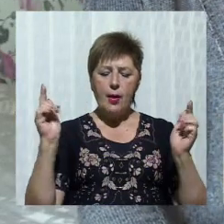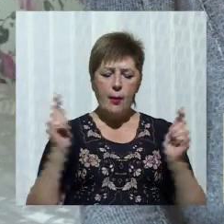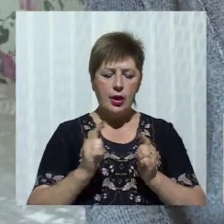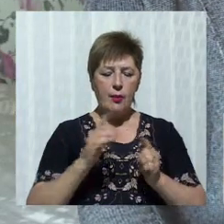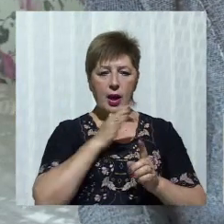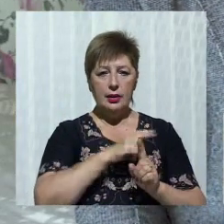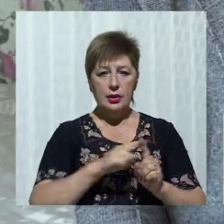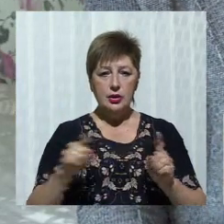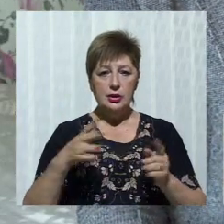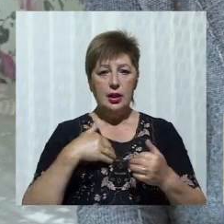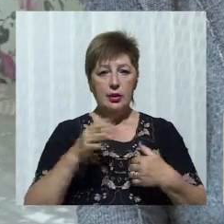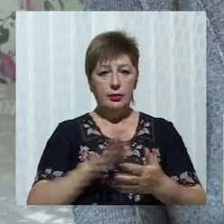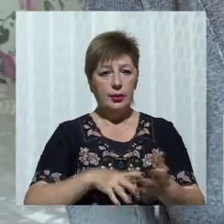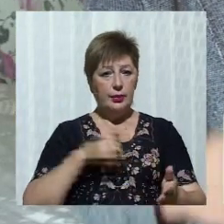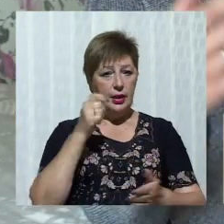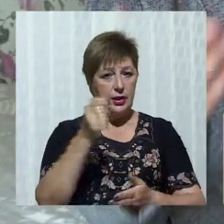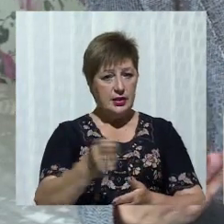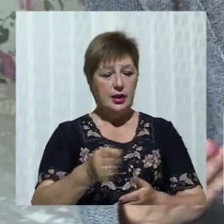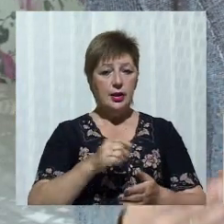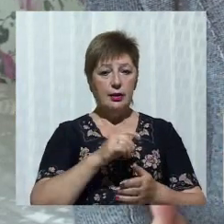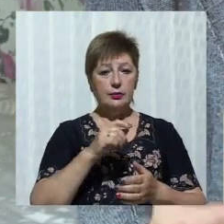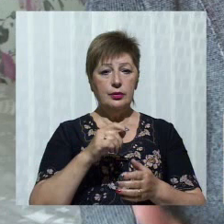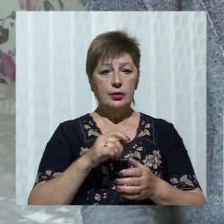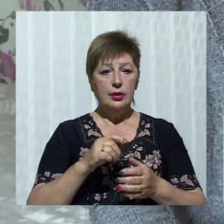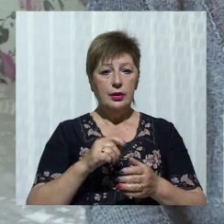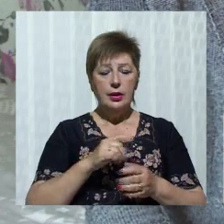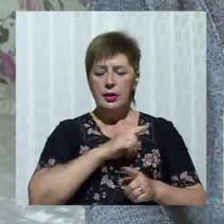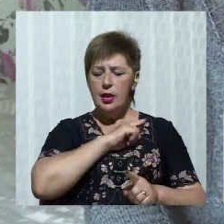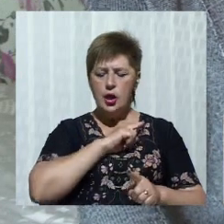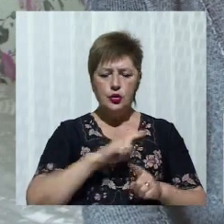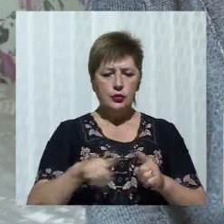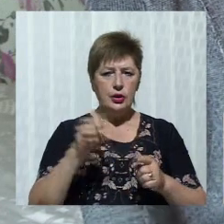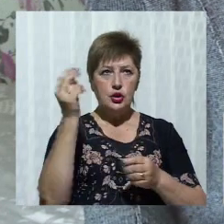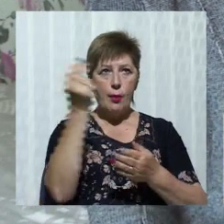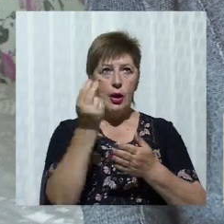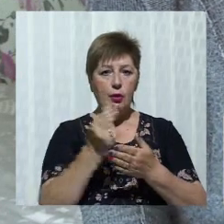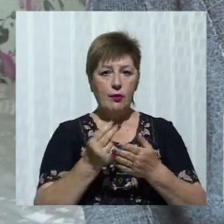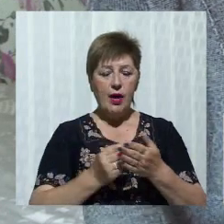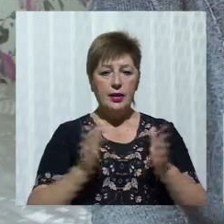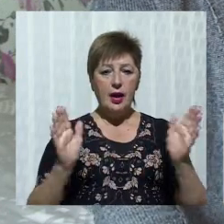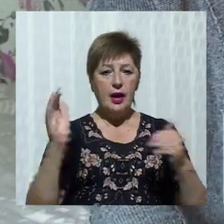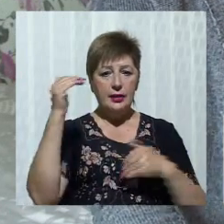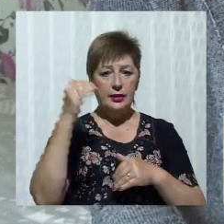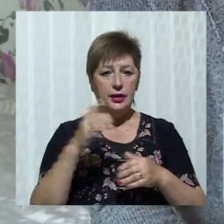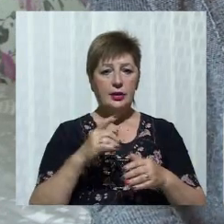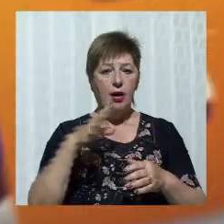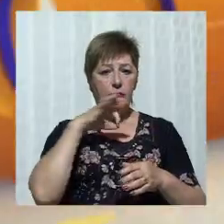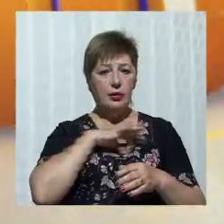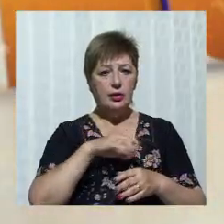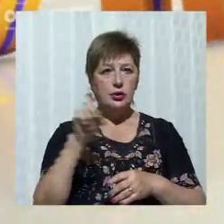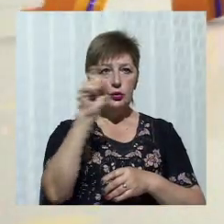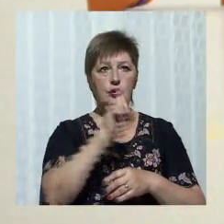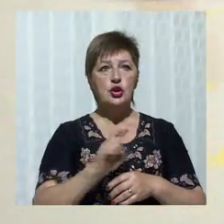заявку до Кніги рекордів України щодо найшвидшого малювання картини, використовуючи аерозольну фарбу.